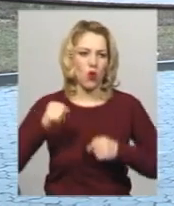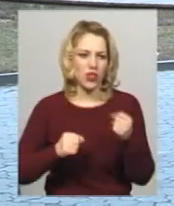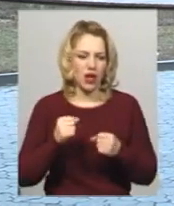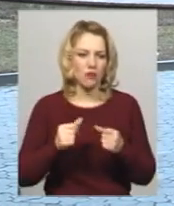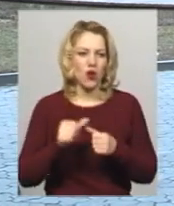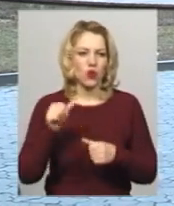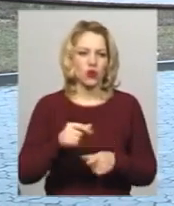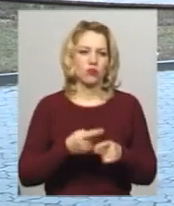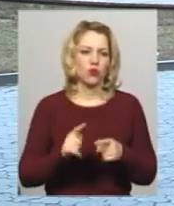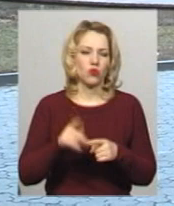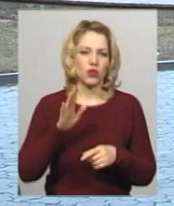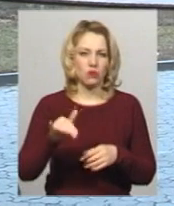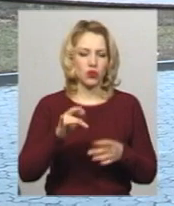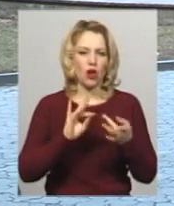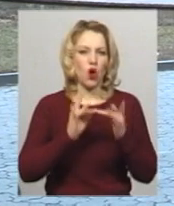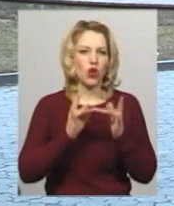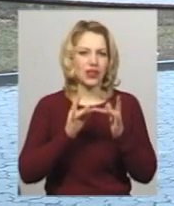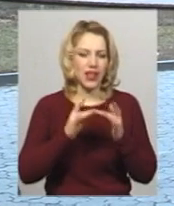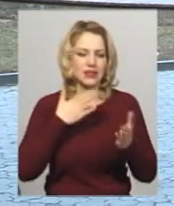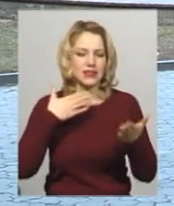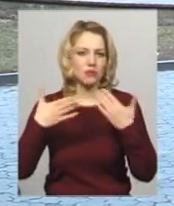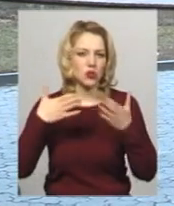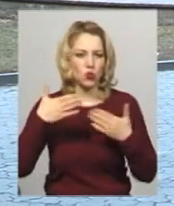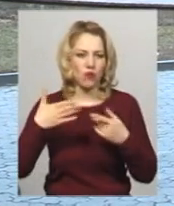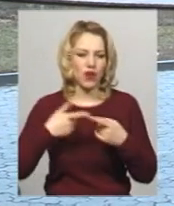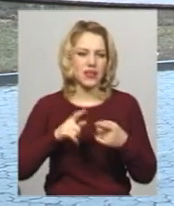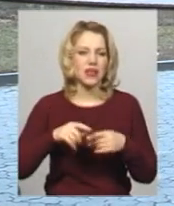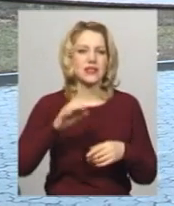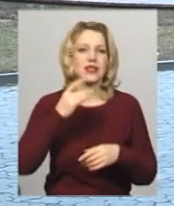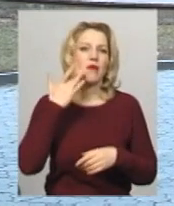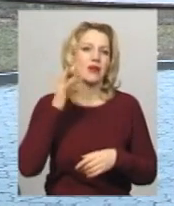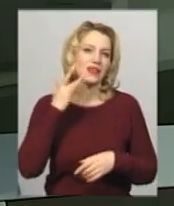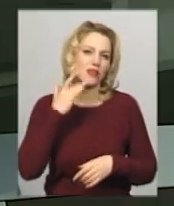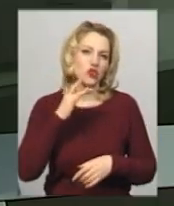Окрім того, в них буде онлайн-спілкування з британською авторкою».